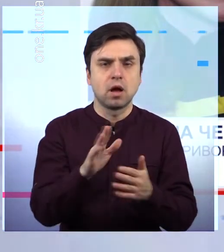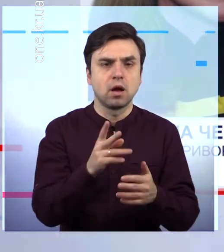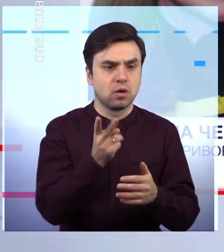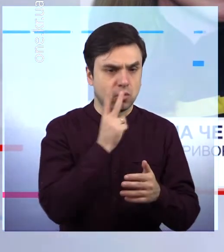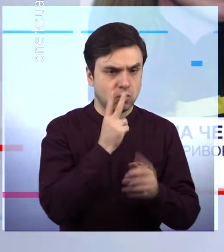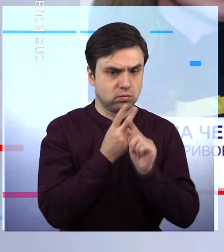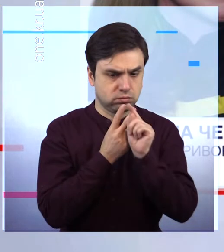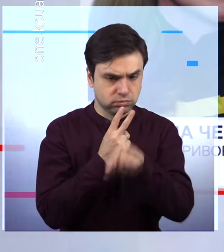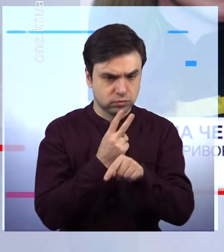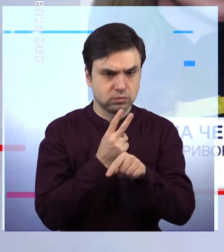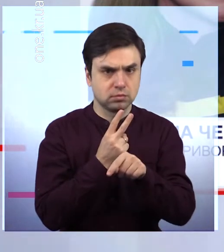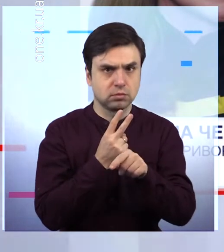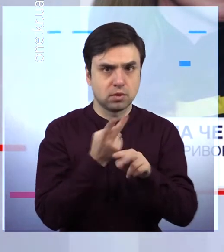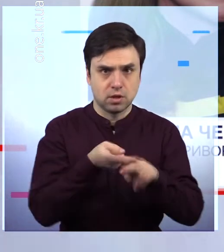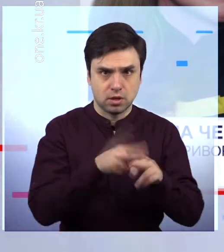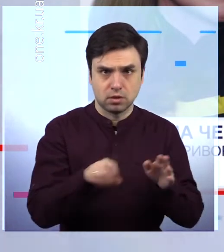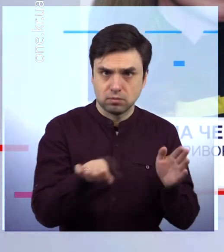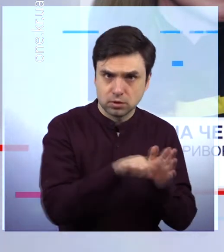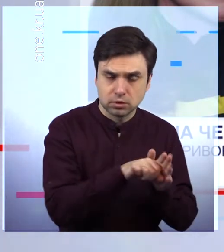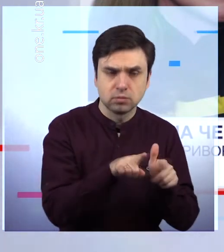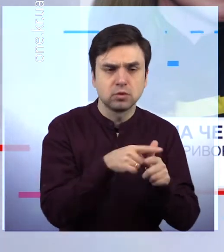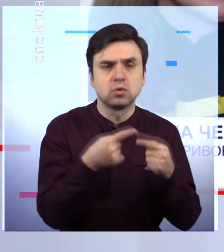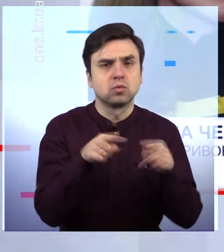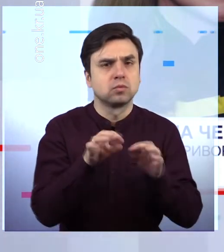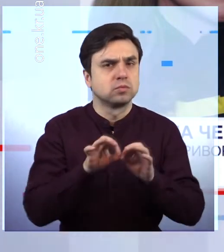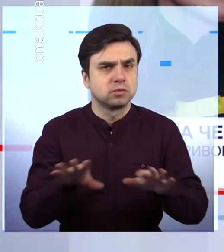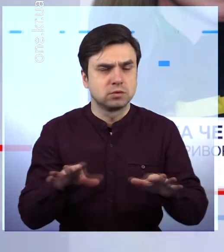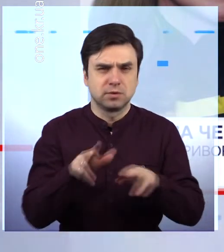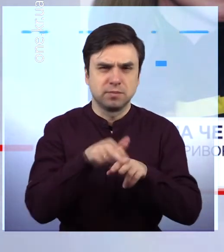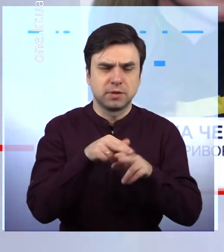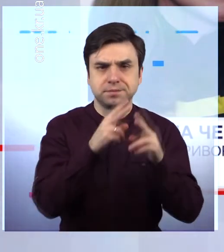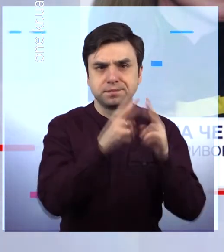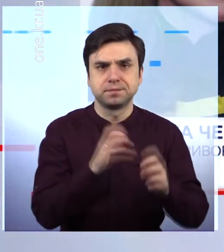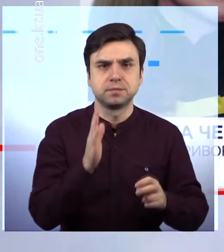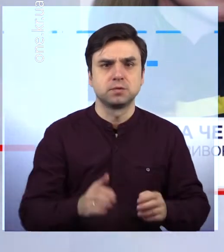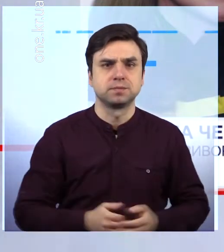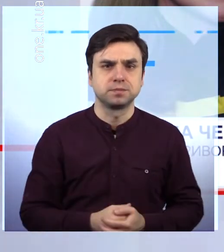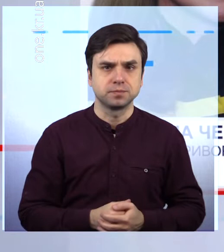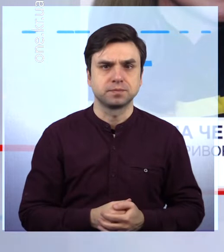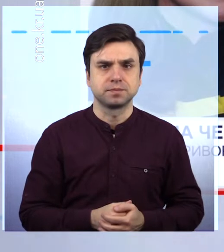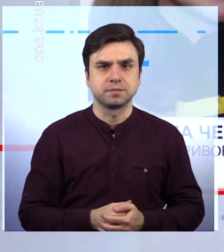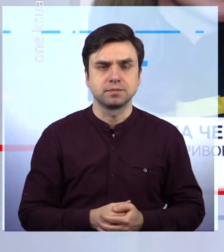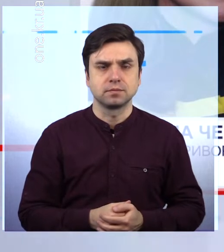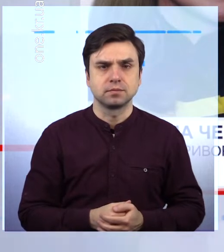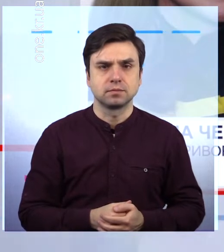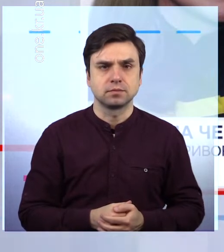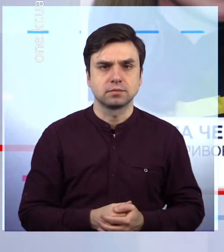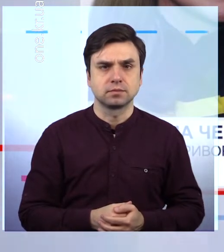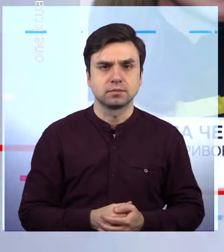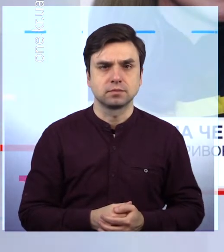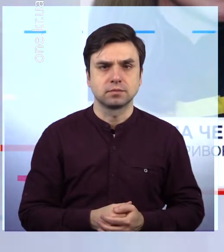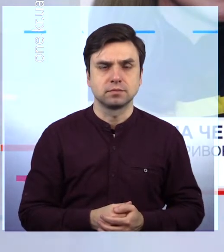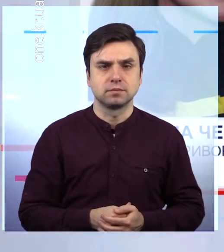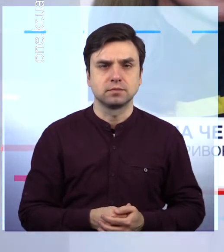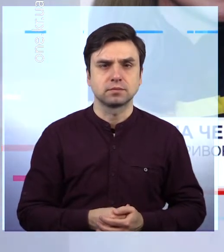осередок пожежі. Вогне було знищено килим на загальній площі пів квадратних метрів. В іншій кімнаті на ліжку